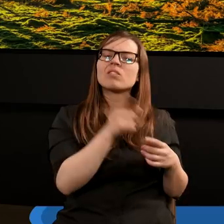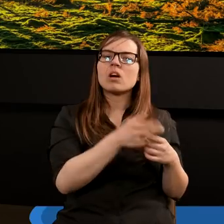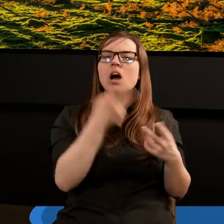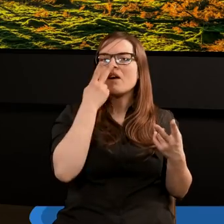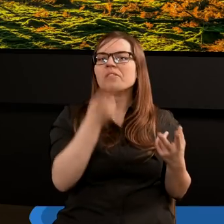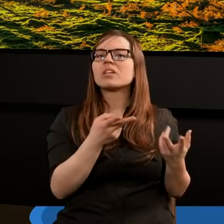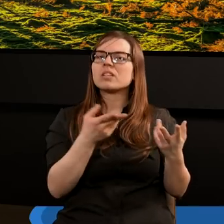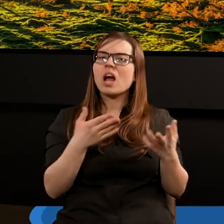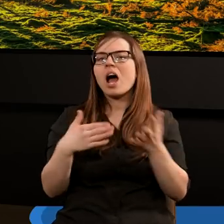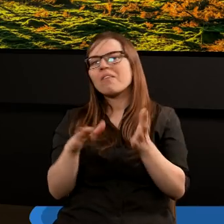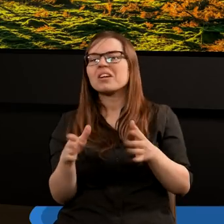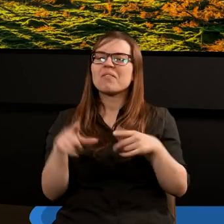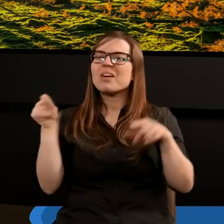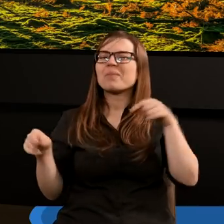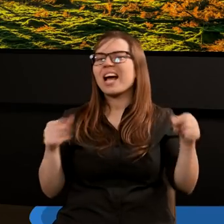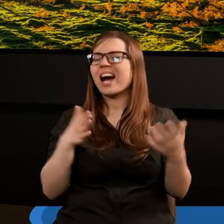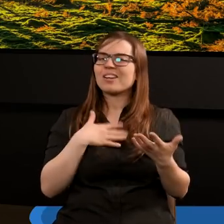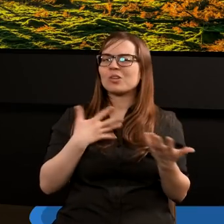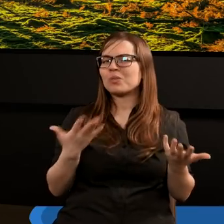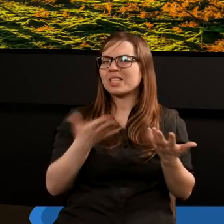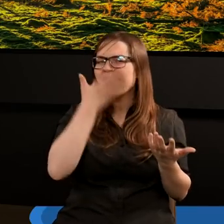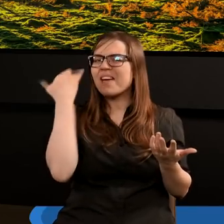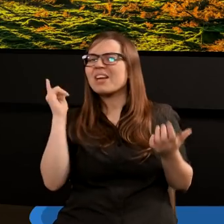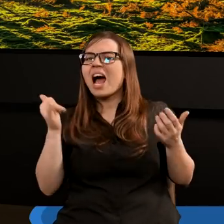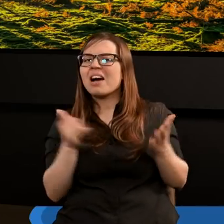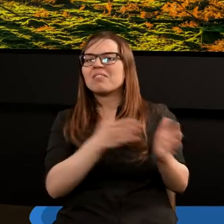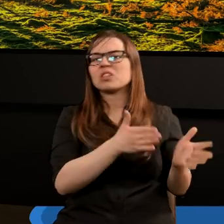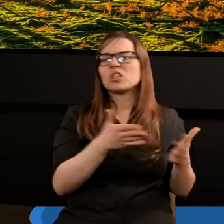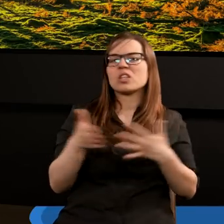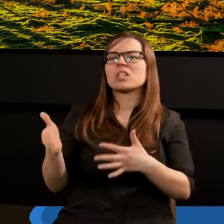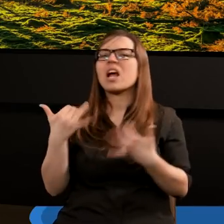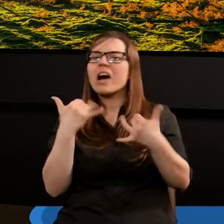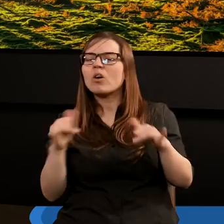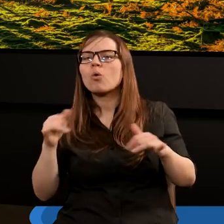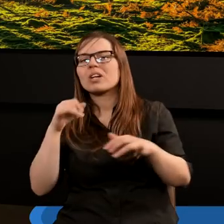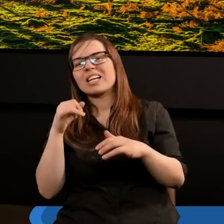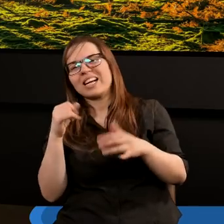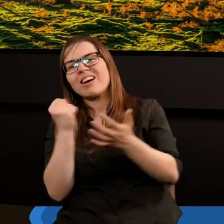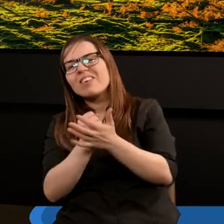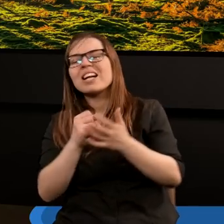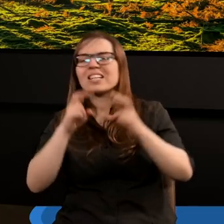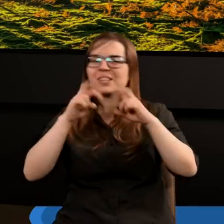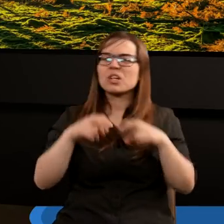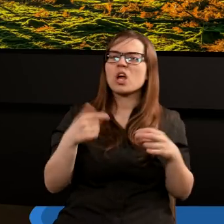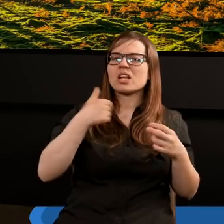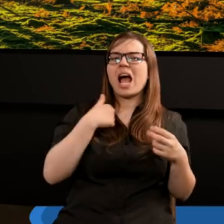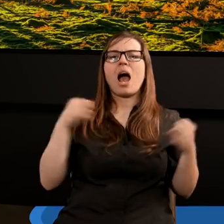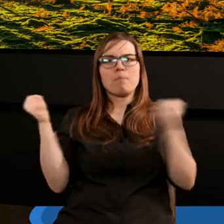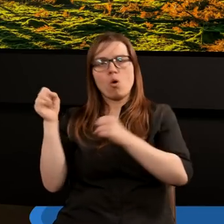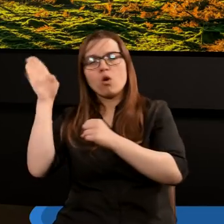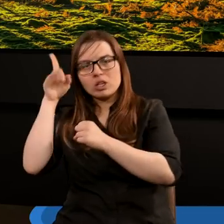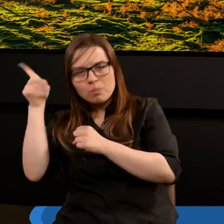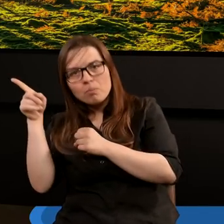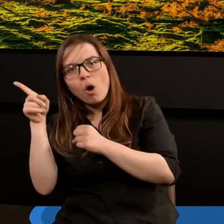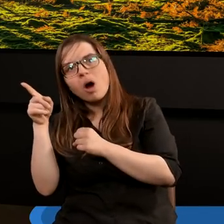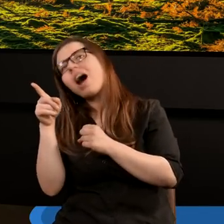niekoniecznie idzie to w parze z tym szukaniem Pana Boga. Ale tak jak wspomniałem, jeśli w innej konfiguracji patrzymy na to, ta bojaźń